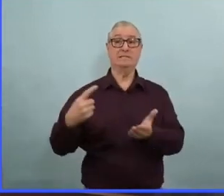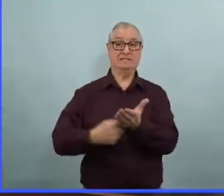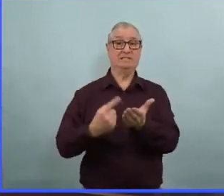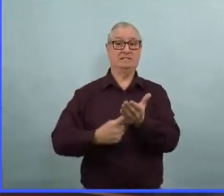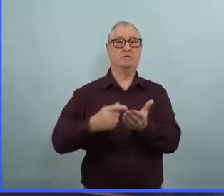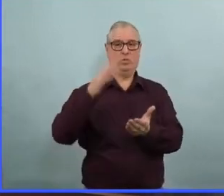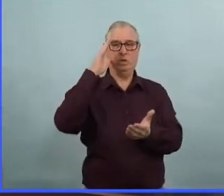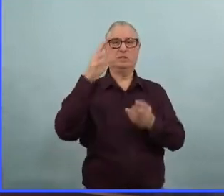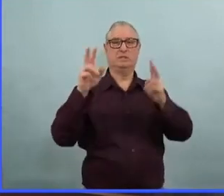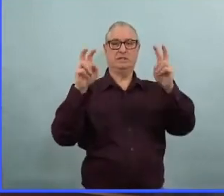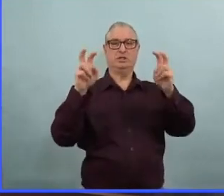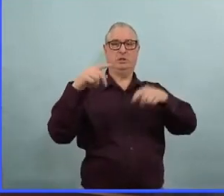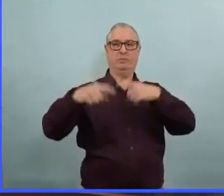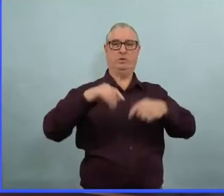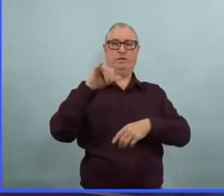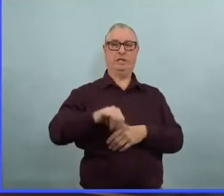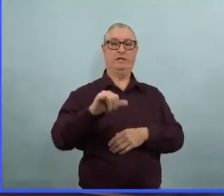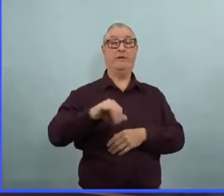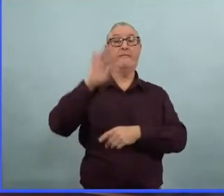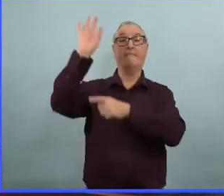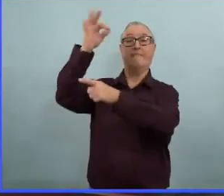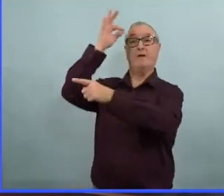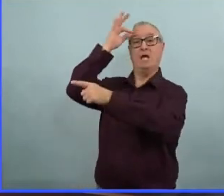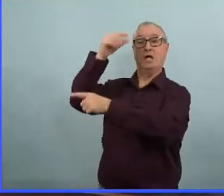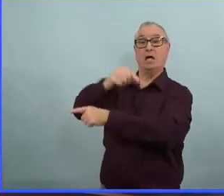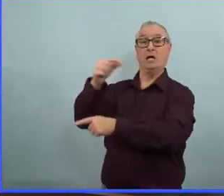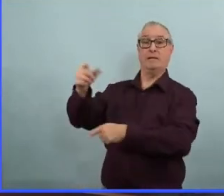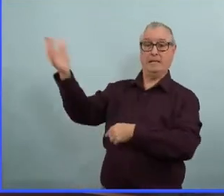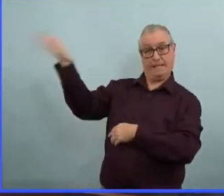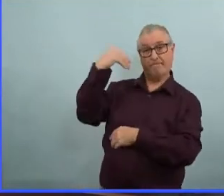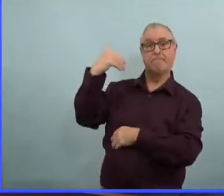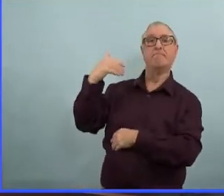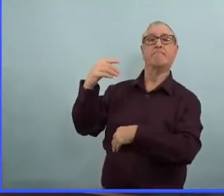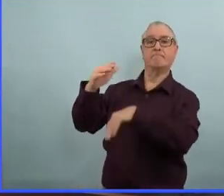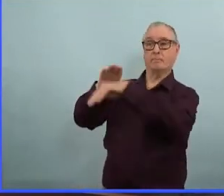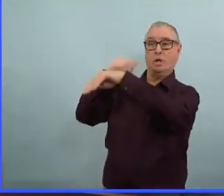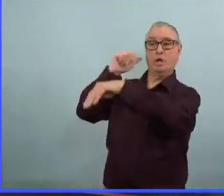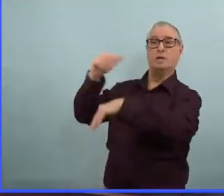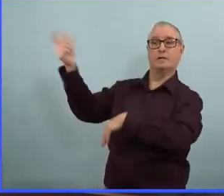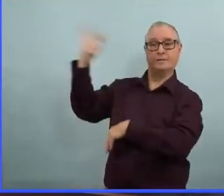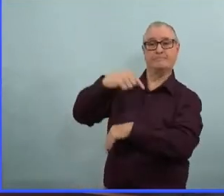le gouvernement fédéral va devoir venir à la table et doit discuter avec nous.